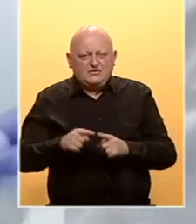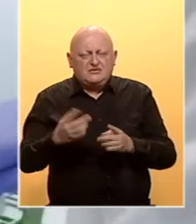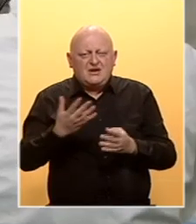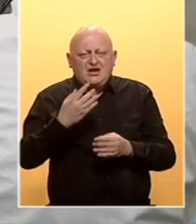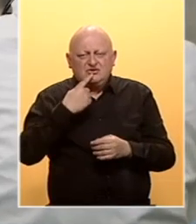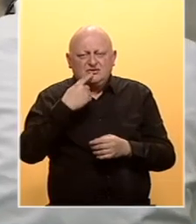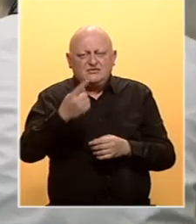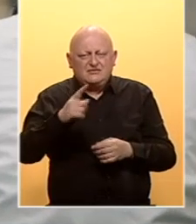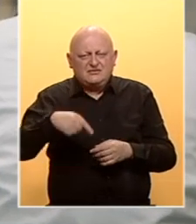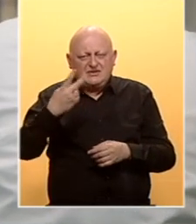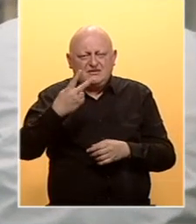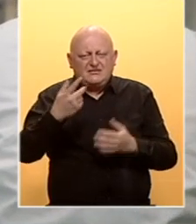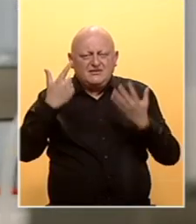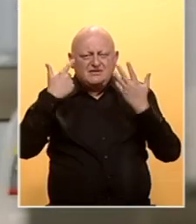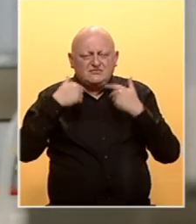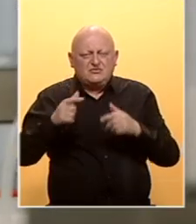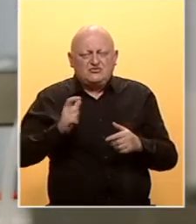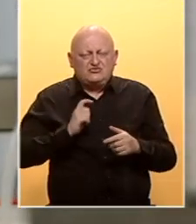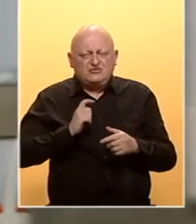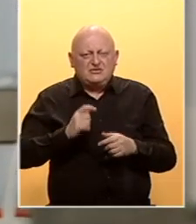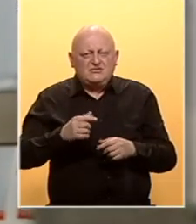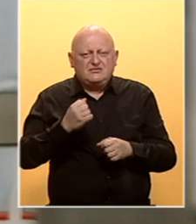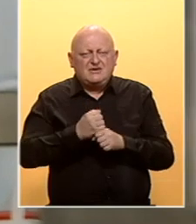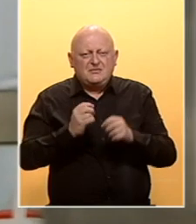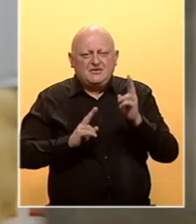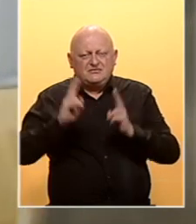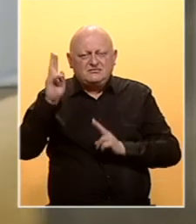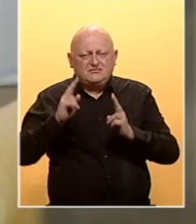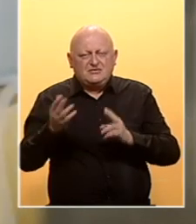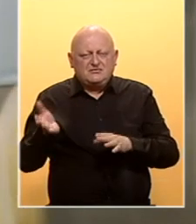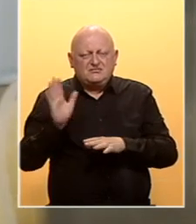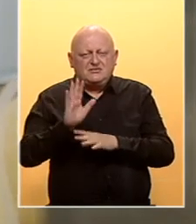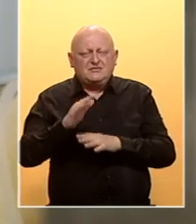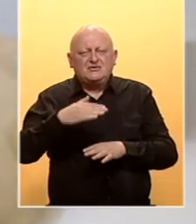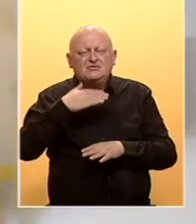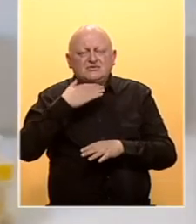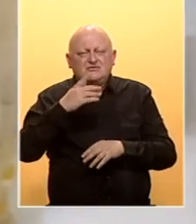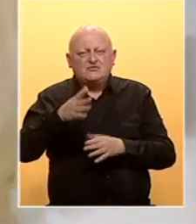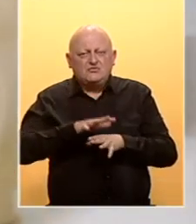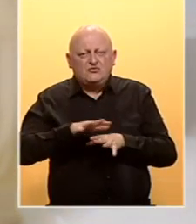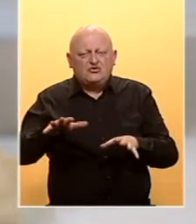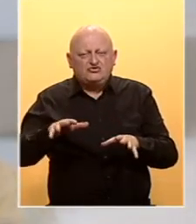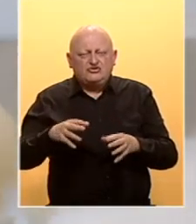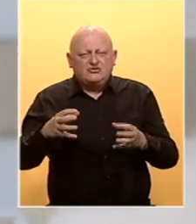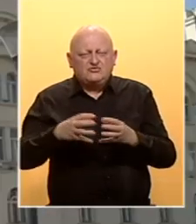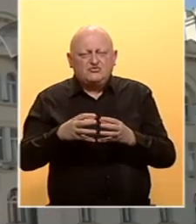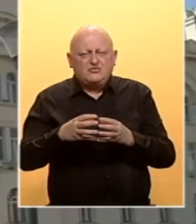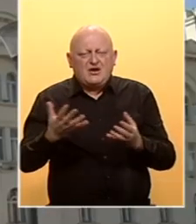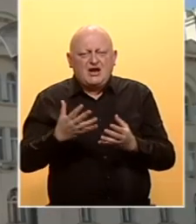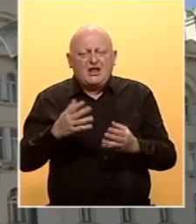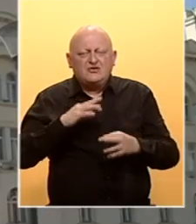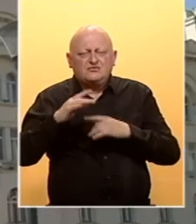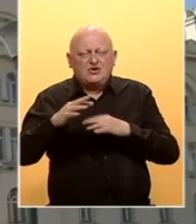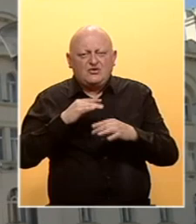su nam kazali, u naredne dvije sedmice očekuju da će održati sastanak sa predstavnicima zavoda u proširenom sastavu kako bi se